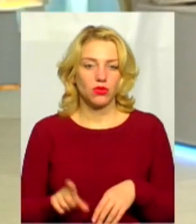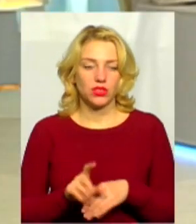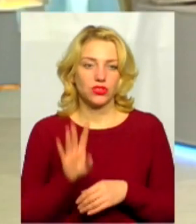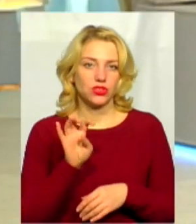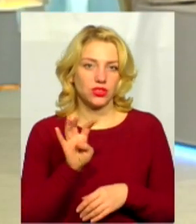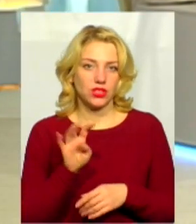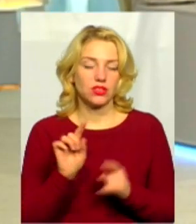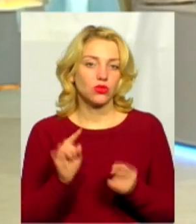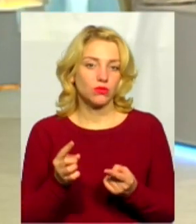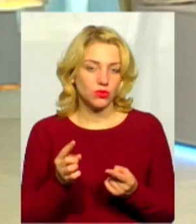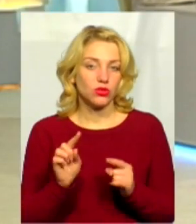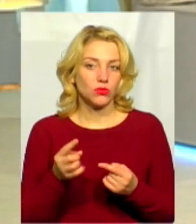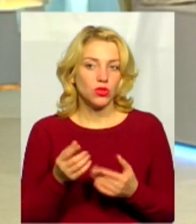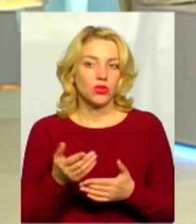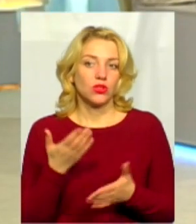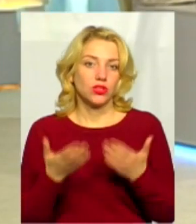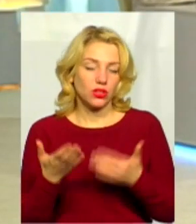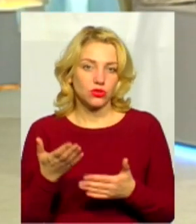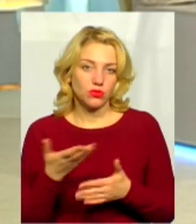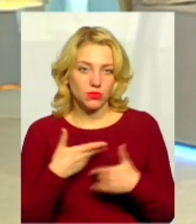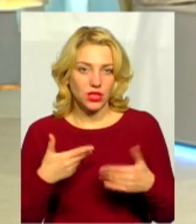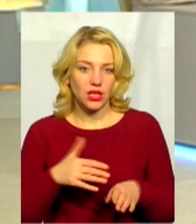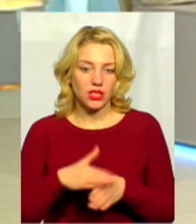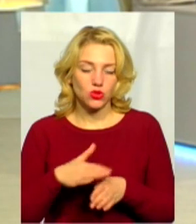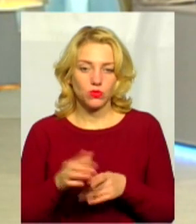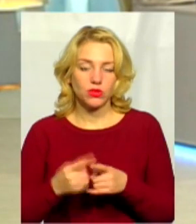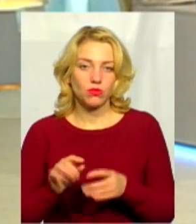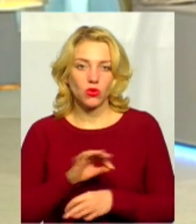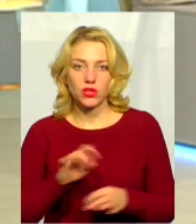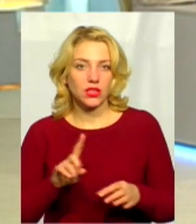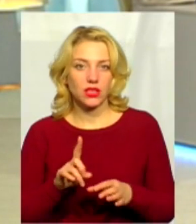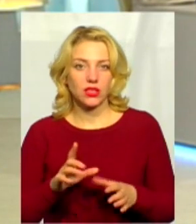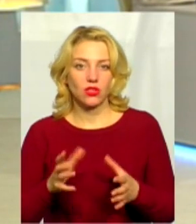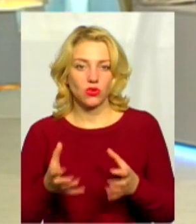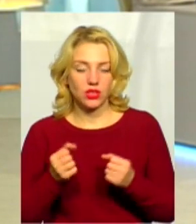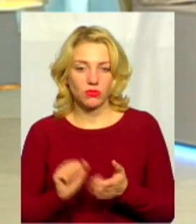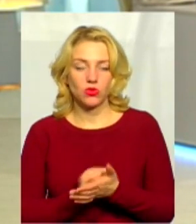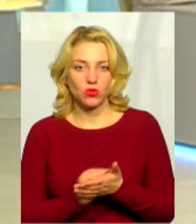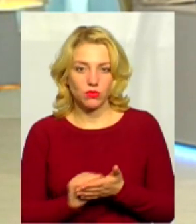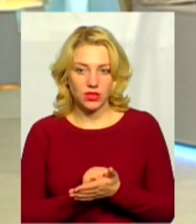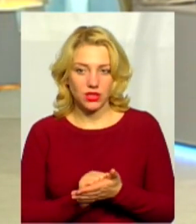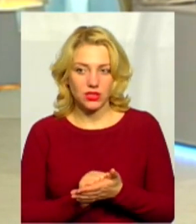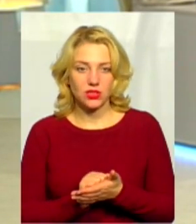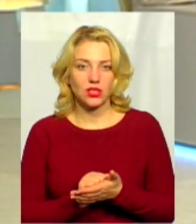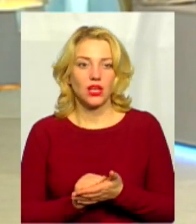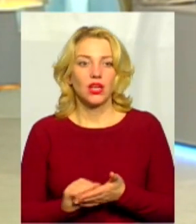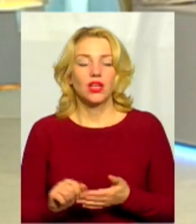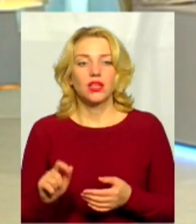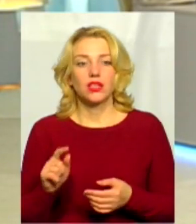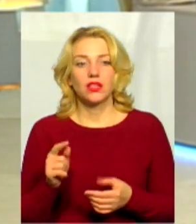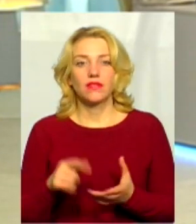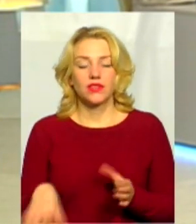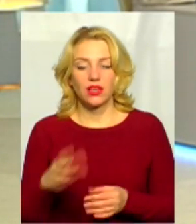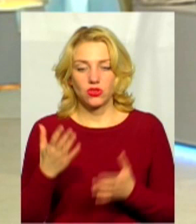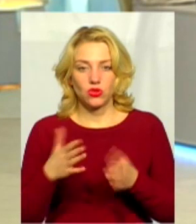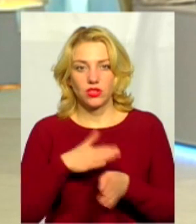400. Тому ми, якщо реалізуємо ці проєкти, які вже отримали документацію, готові до інвестиції, якщо ми реалізуємо